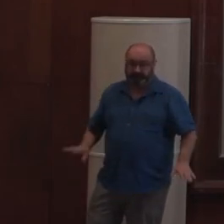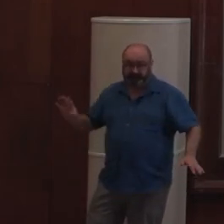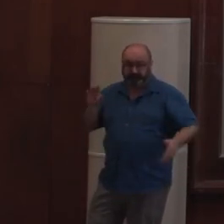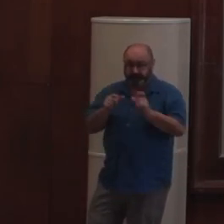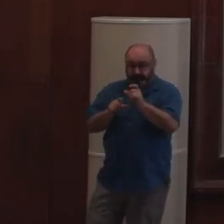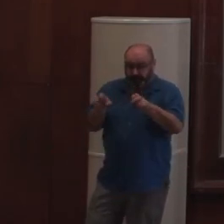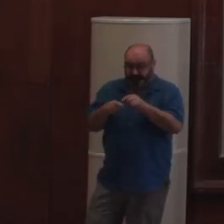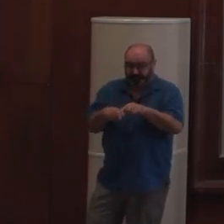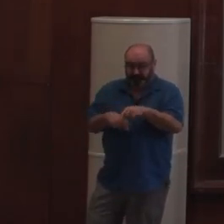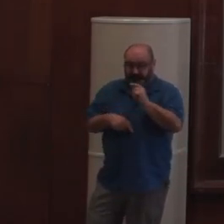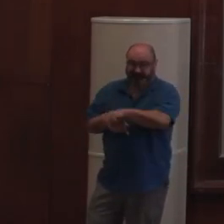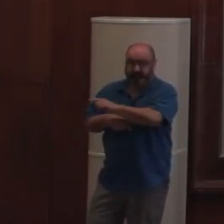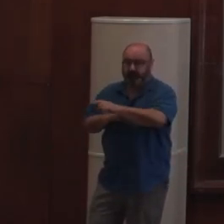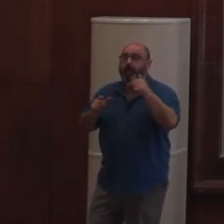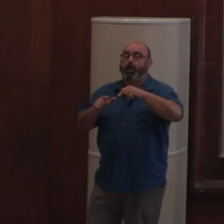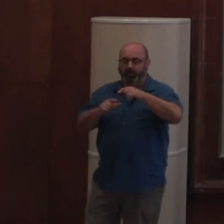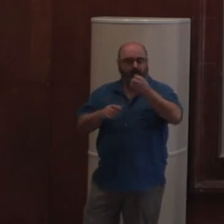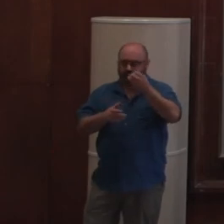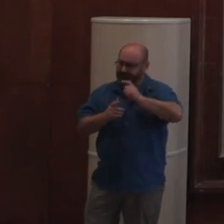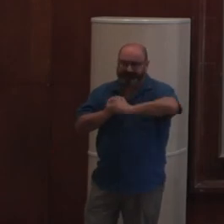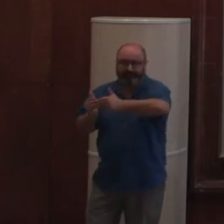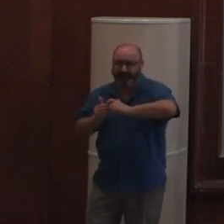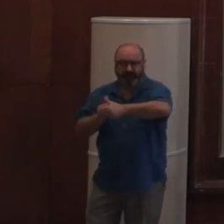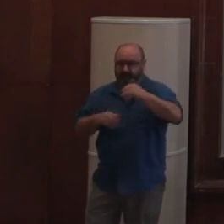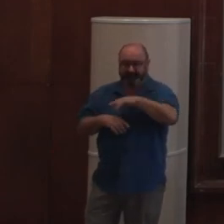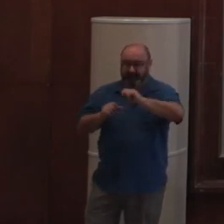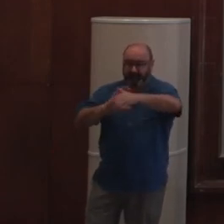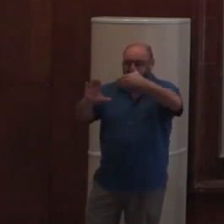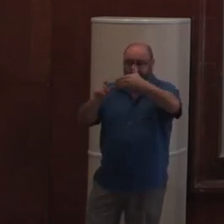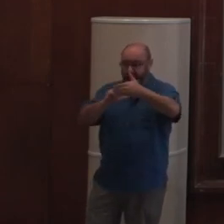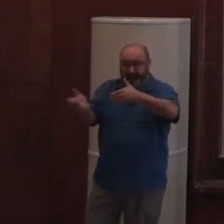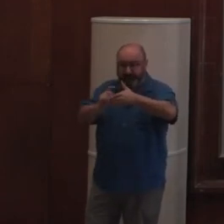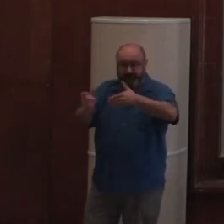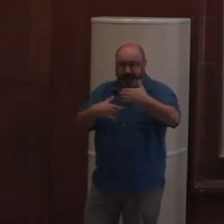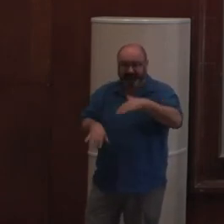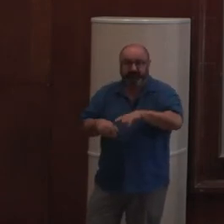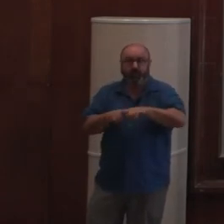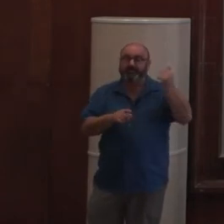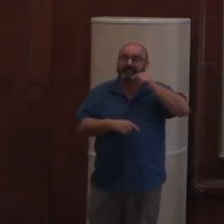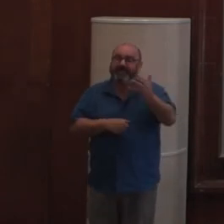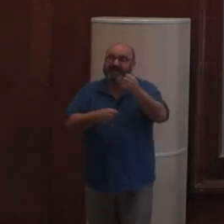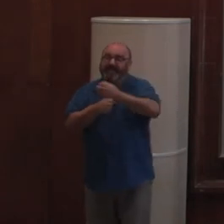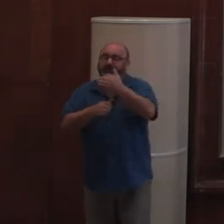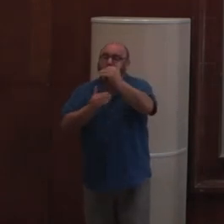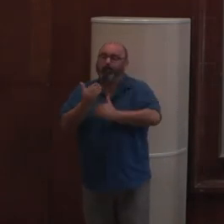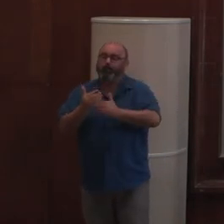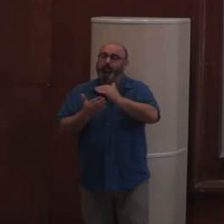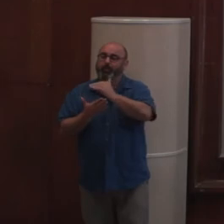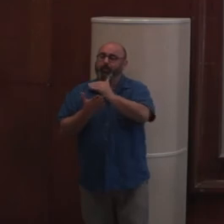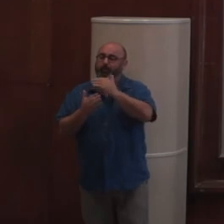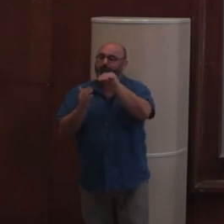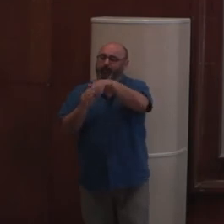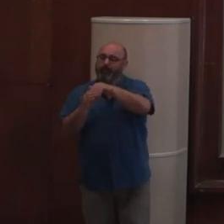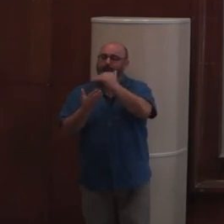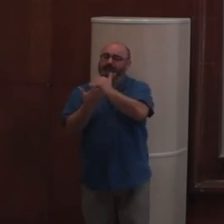dynamiquement déclaré au système et dynamiquement, ça va par un interface. De même que dynamiquement, tout à l'heure, on a créé un nouveau contenu qui s'appelait « Recette ». Ça,